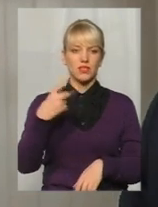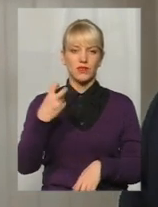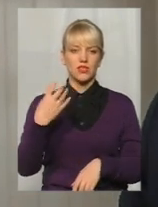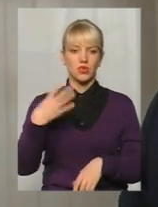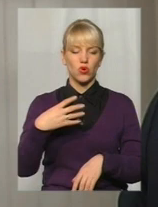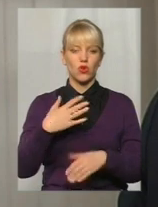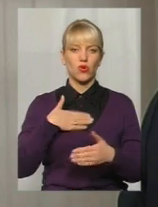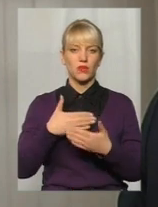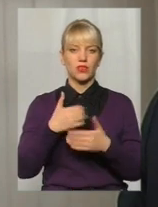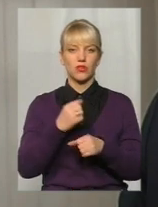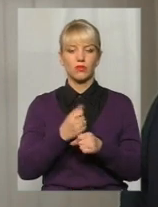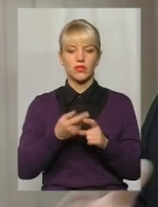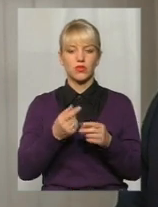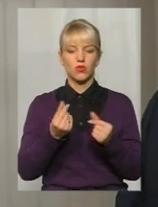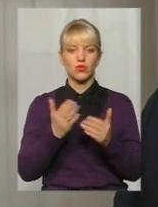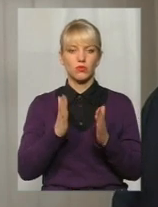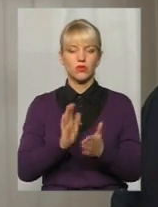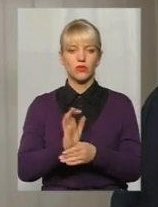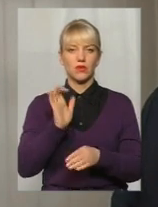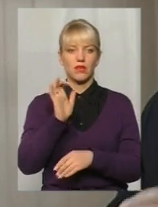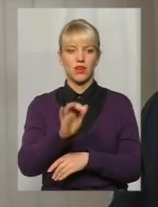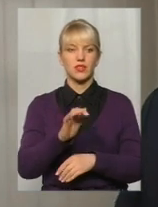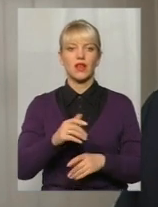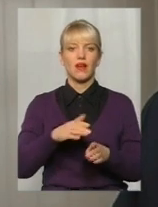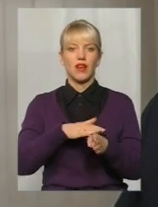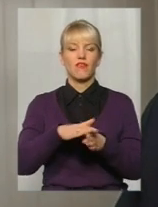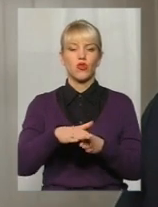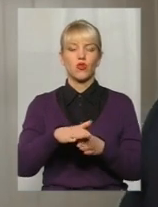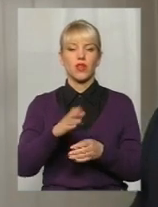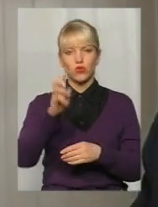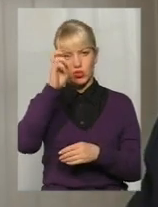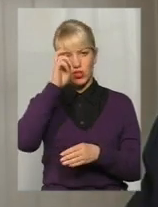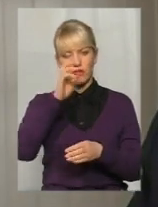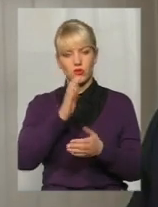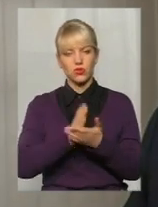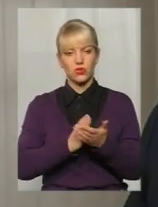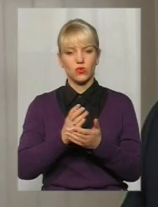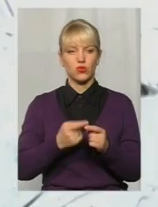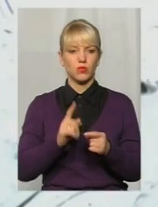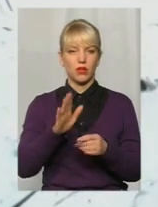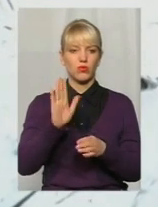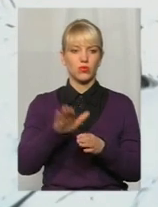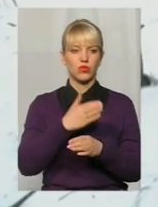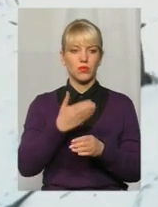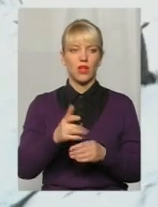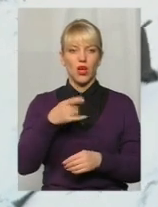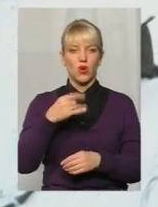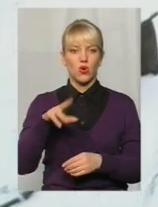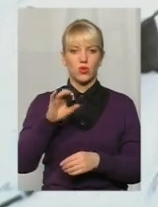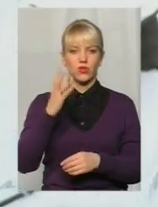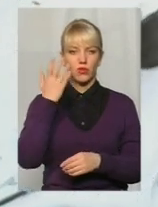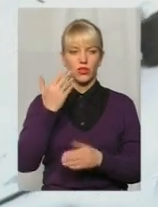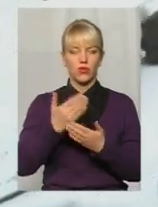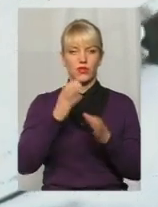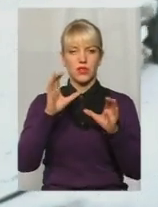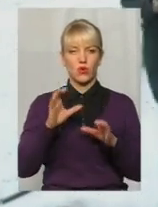направлятися в виконавчу службу, в державну виконавчу службу, а там вже буде розподілення. У грудні, коли новий законопроект